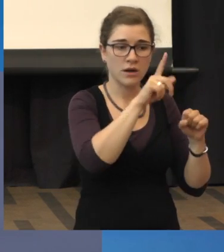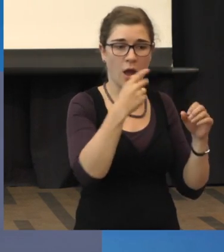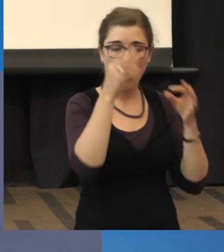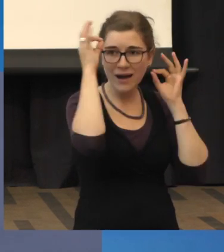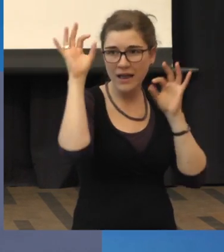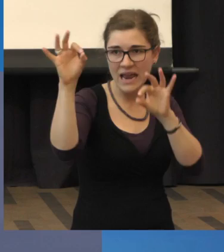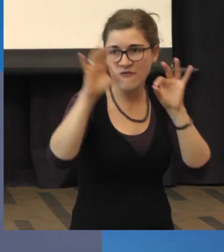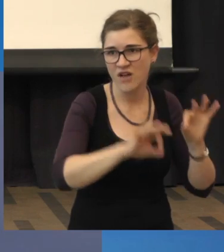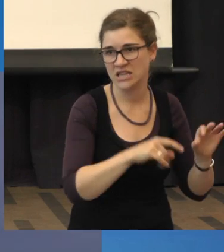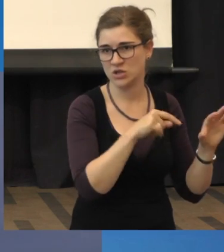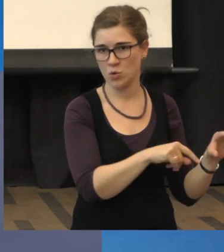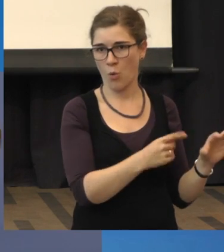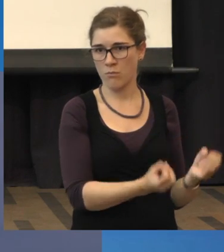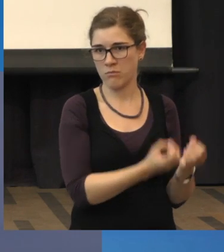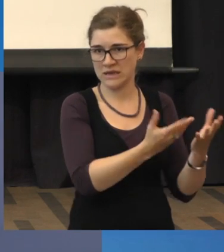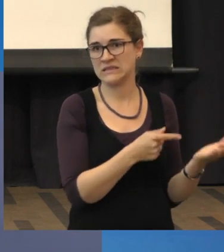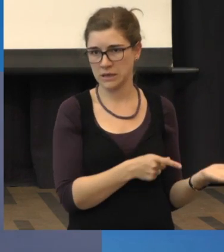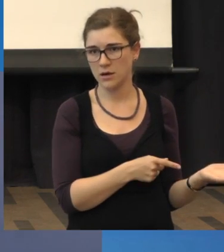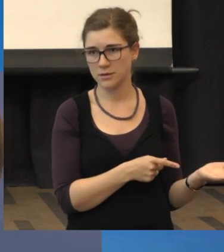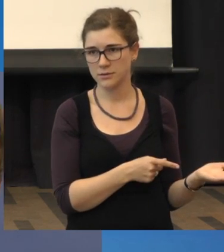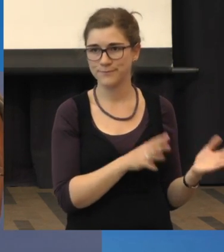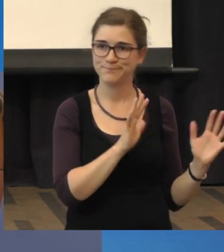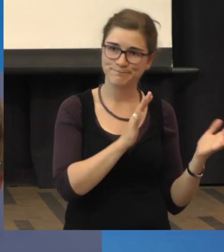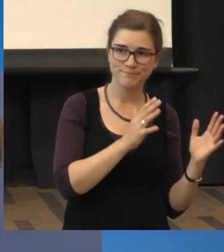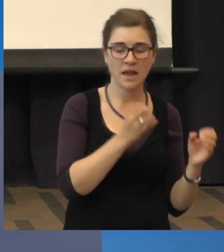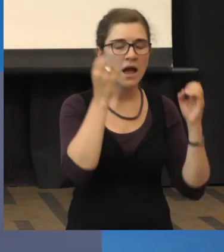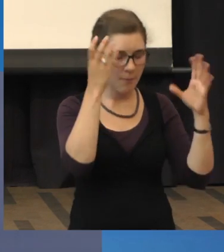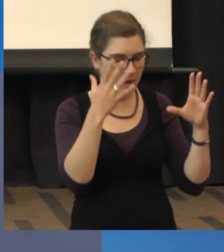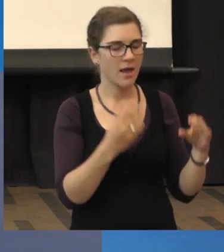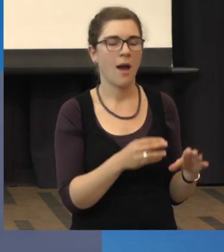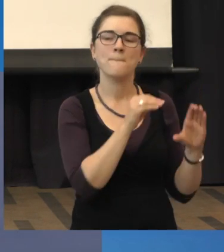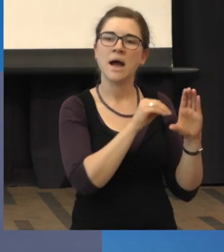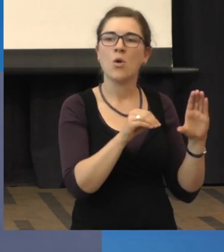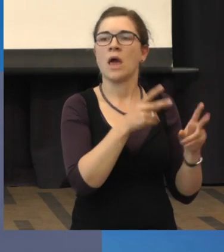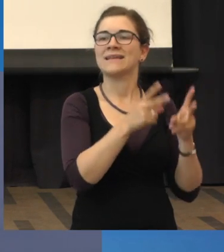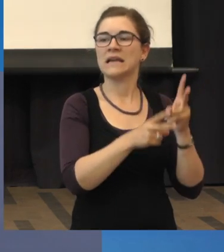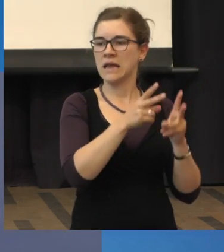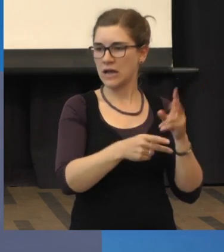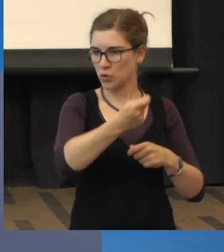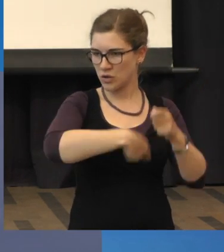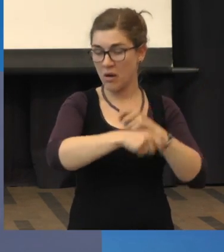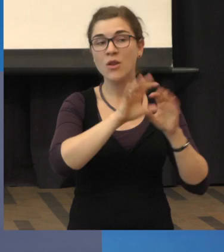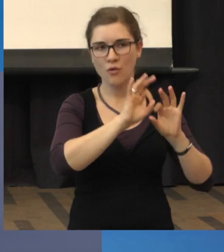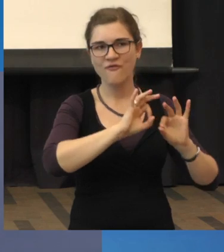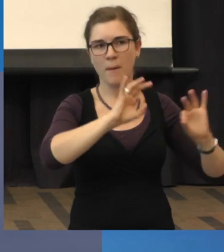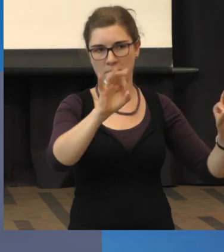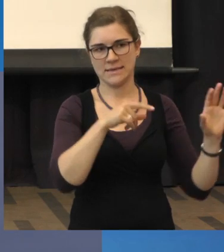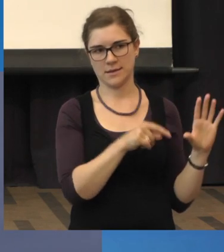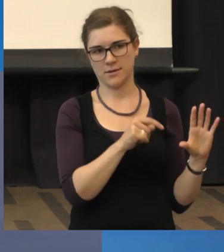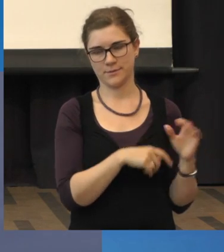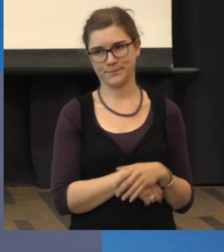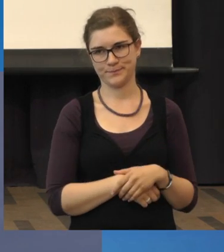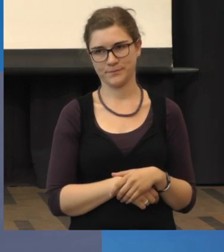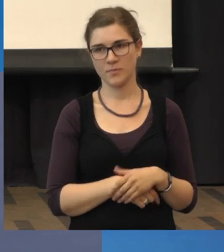Also es ist, aber es hat deutlich die Makuladegenerationsbehandlung beeinflusst und verbessert. Zumindest